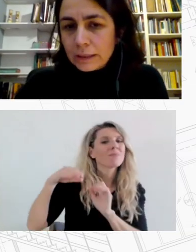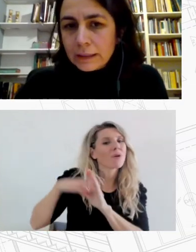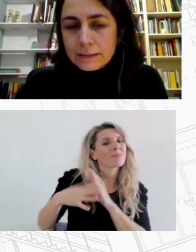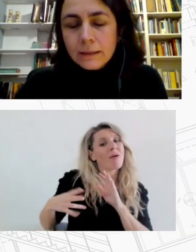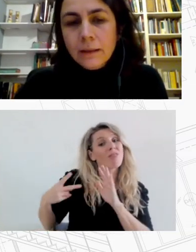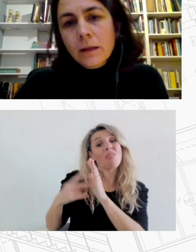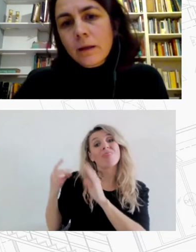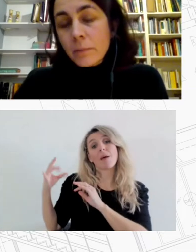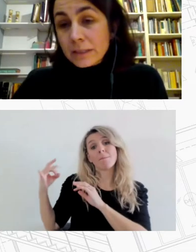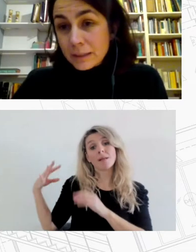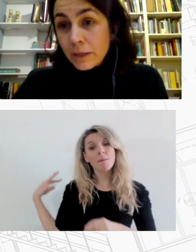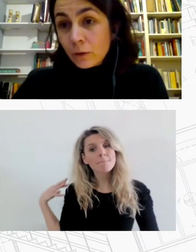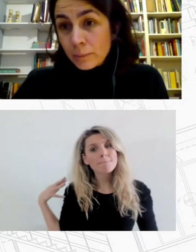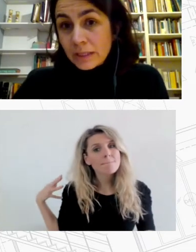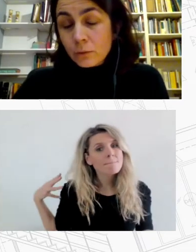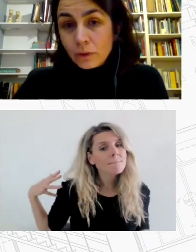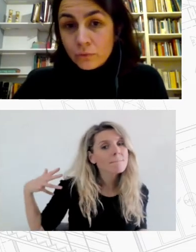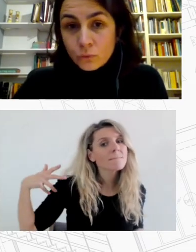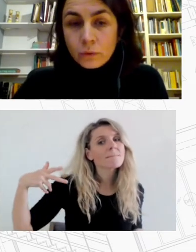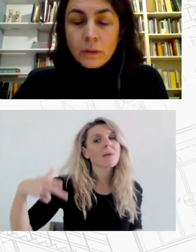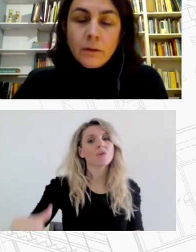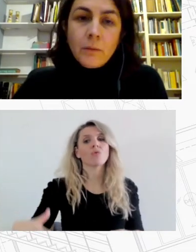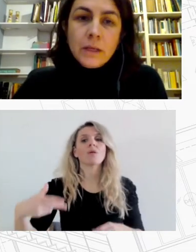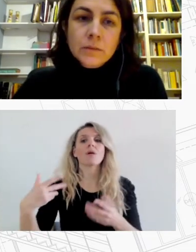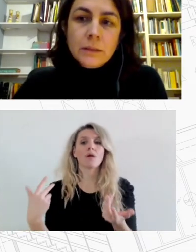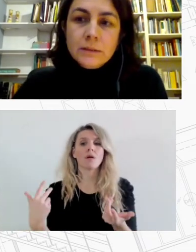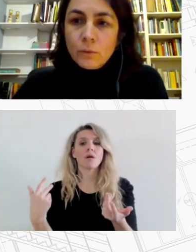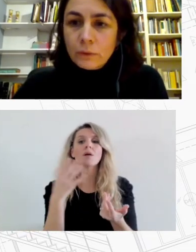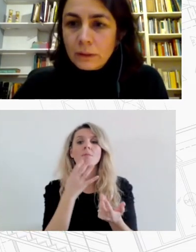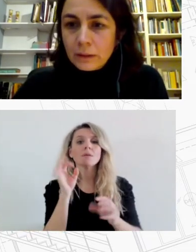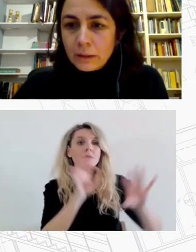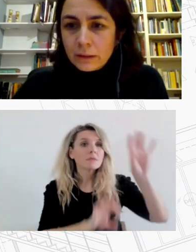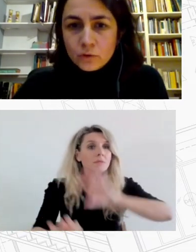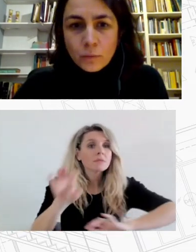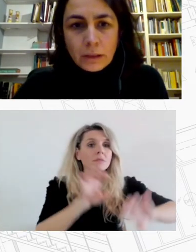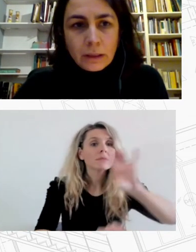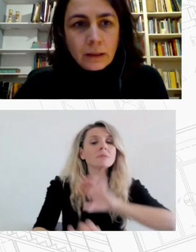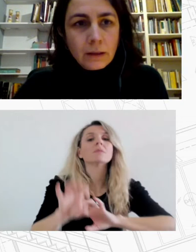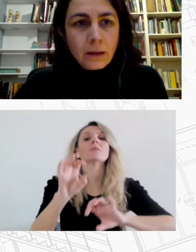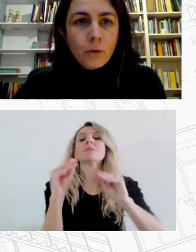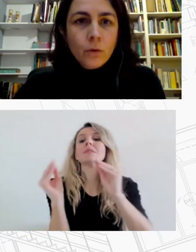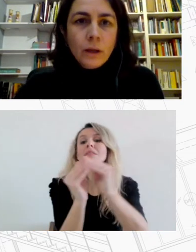πούμε που ξεκίνησαν με σήμερα όταν ψάχνουν να βρουν διαμερίσματα στην ιδιωτική ενοικιαζόμενη αγορά